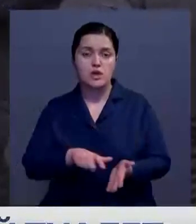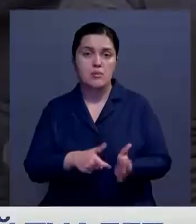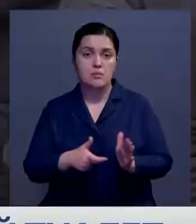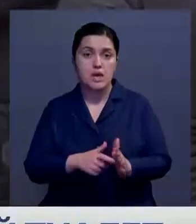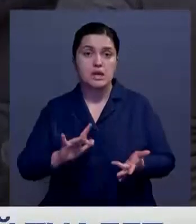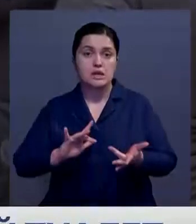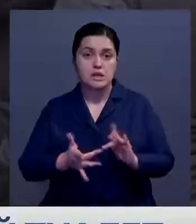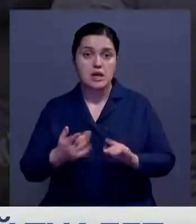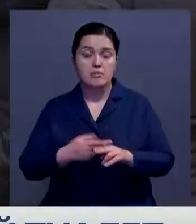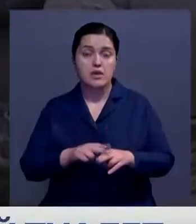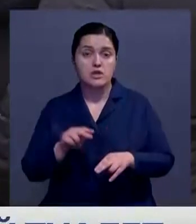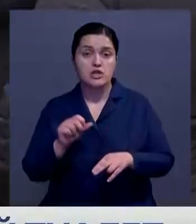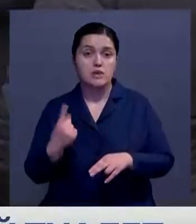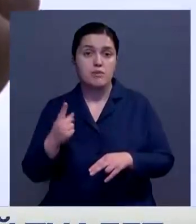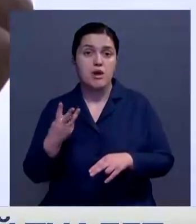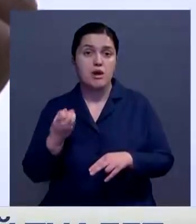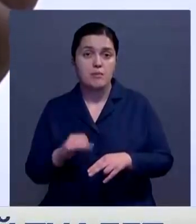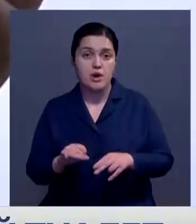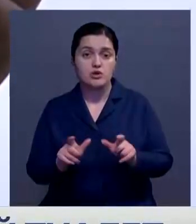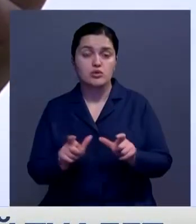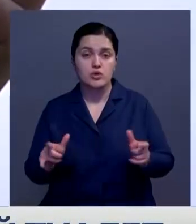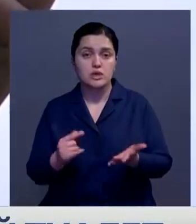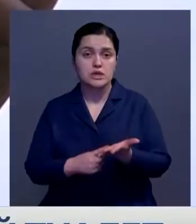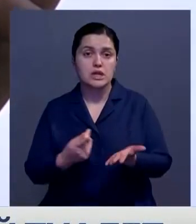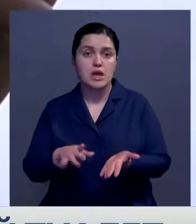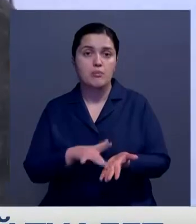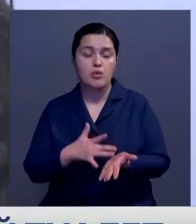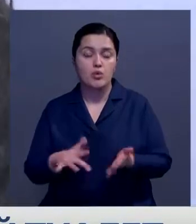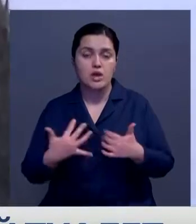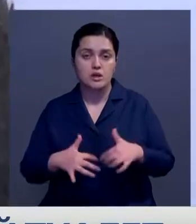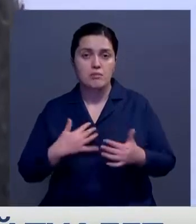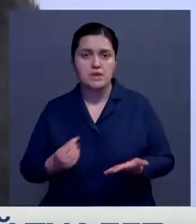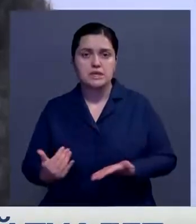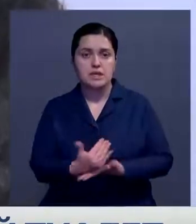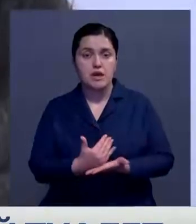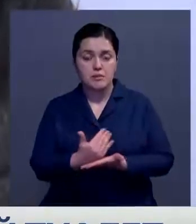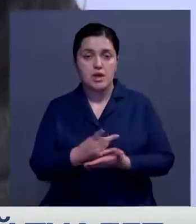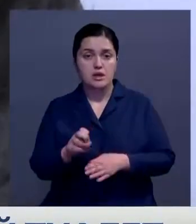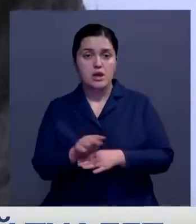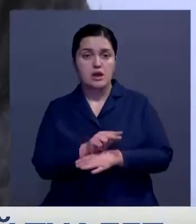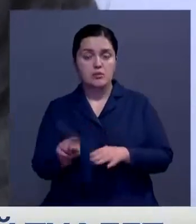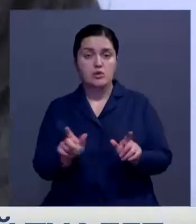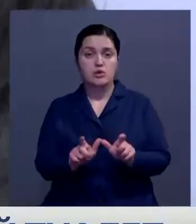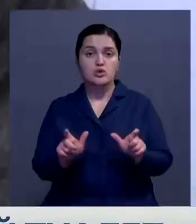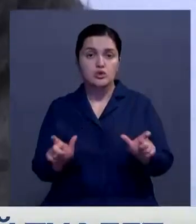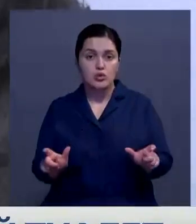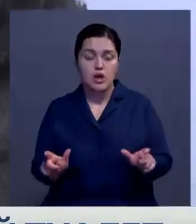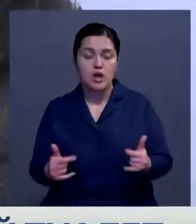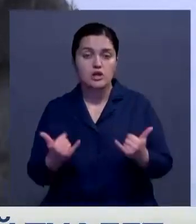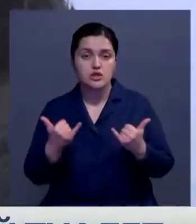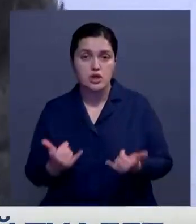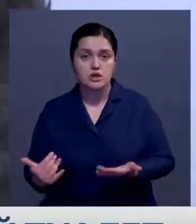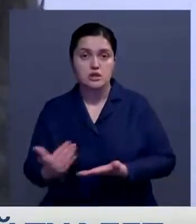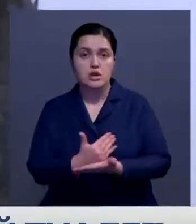соцсетях завеличат Первомайская школа и тетрадку для бухгалтерии. Мы собираем деньги на ремонт школы. В данное время